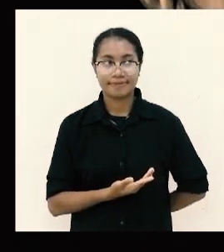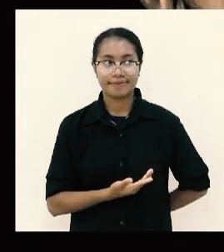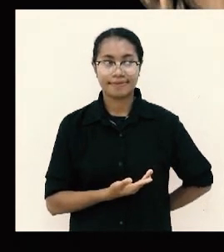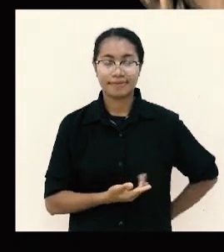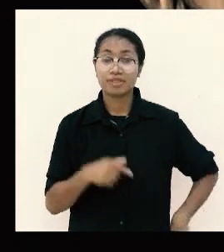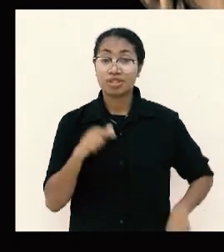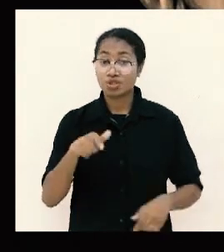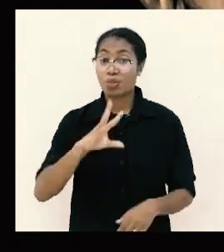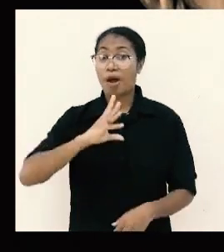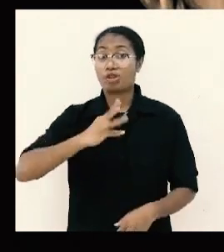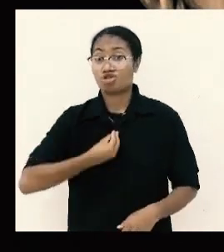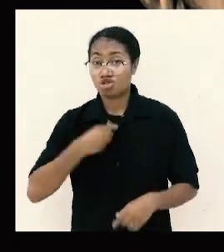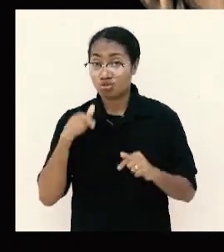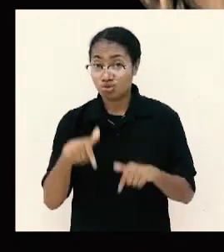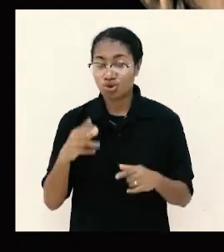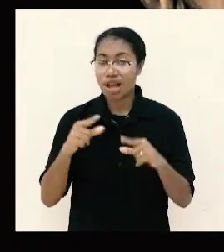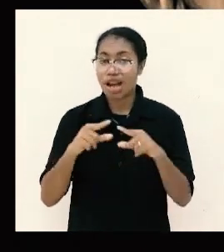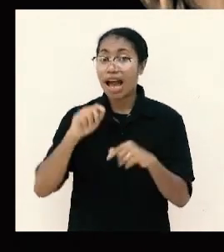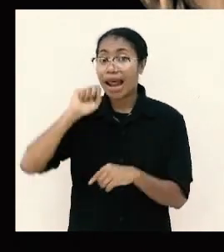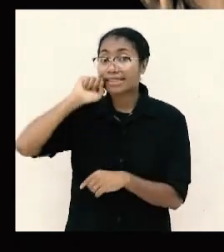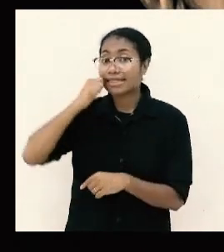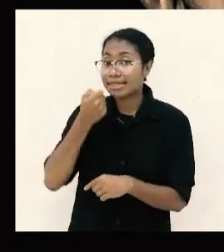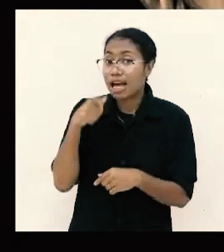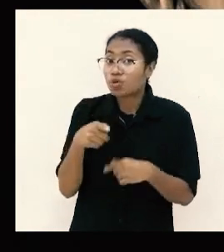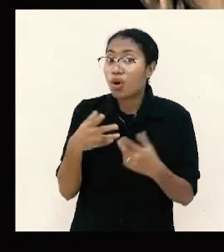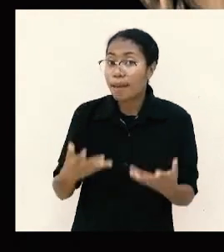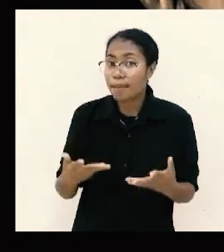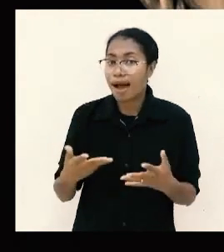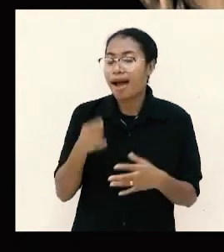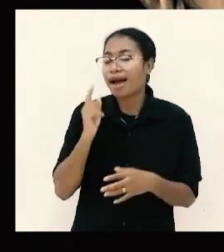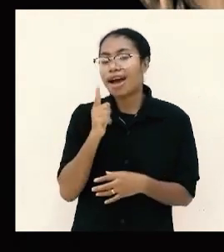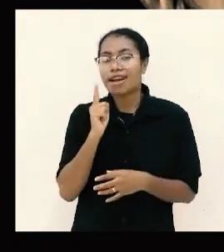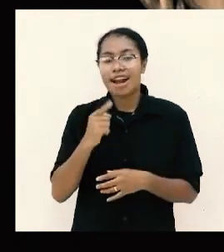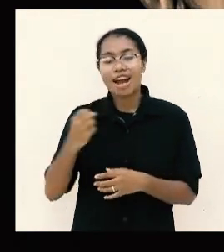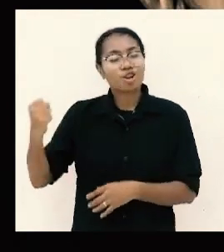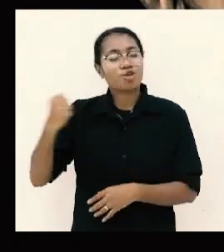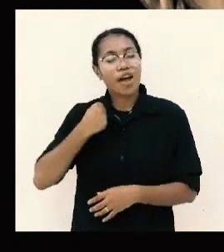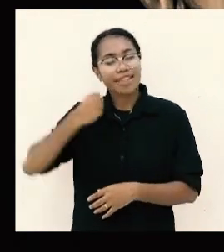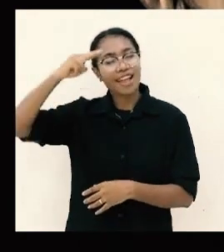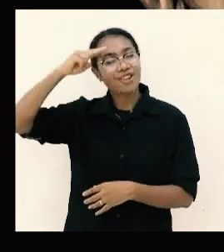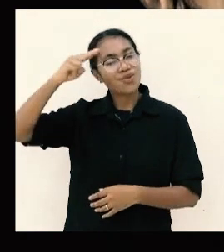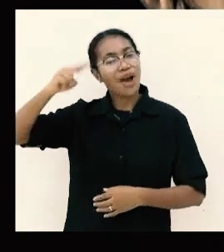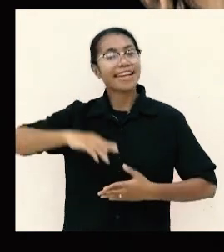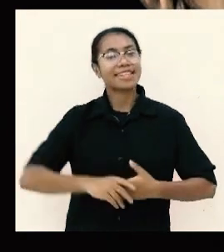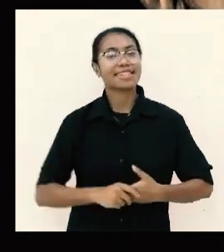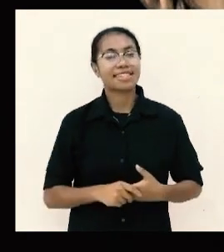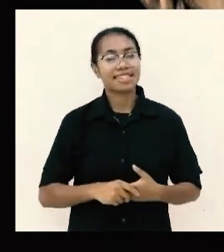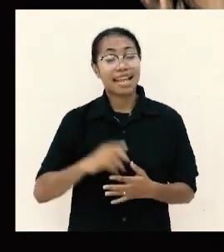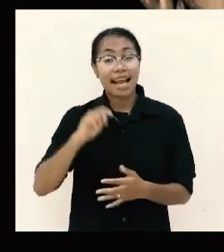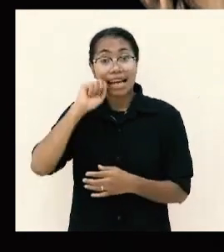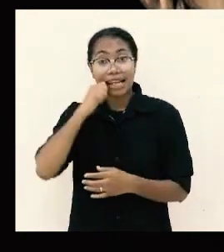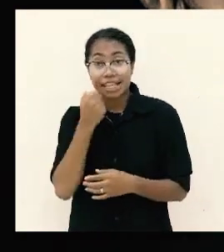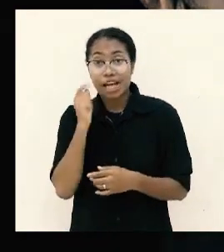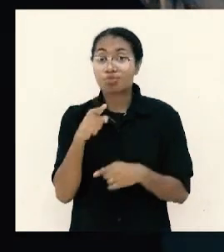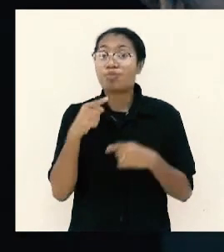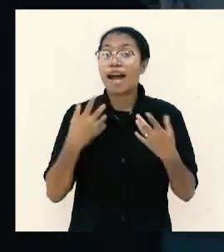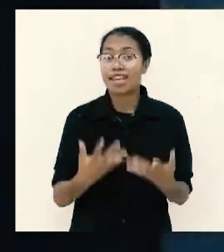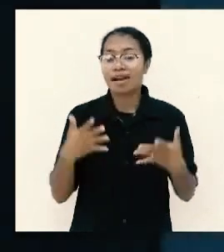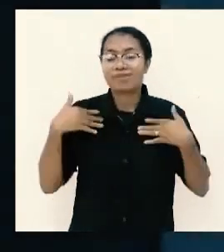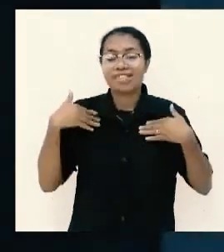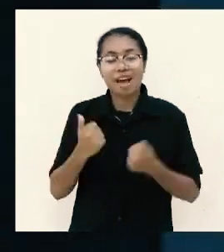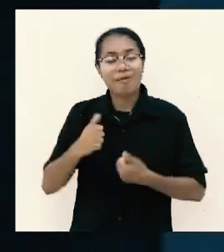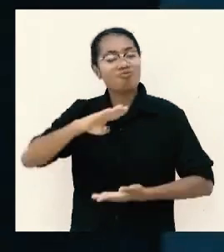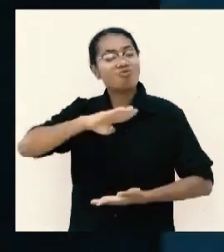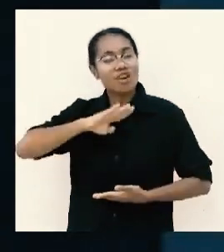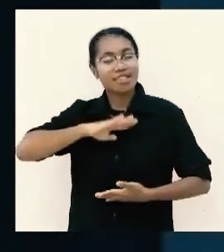dia maksudkan dengan rahasia disini adalah karena kekuatan Tuhan jadi rahasia supaya bisa puas